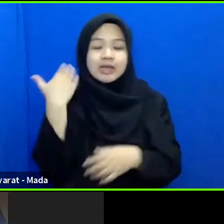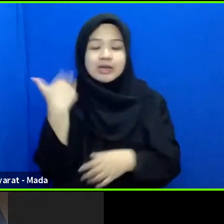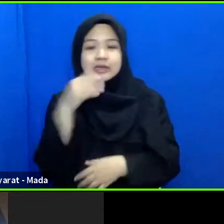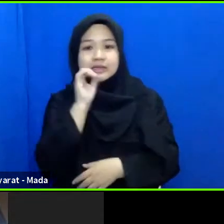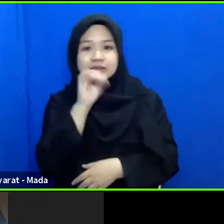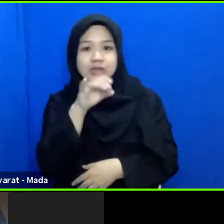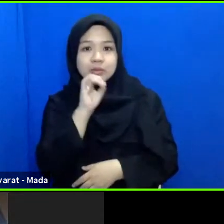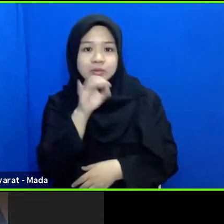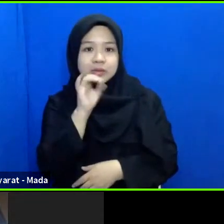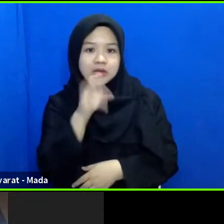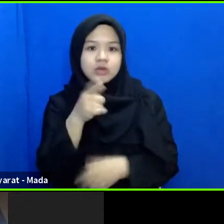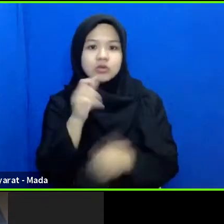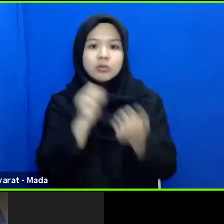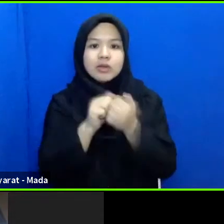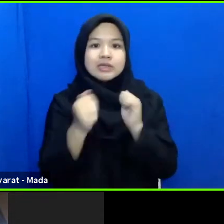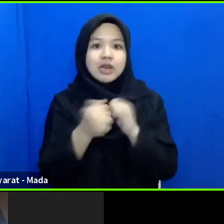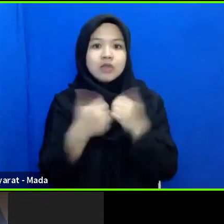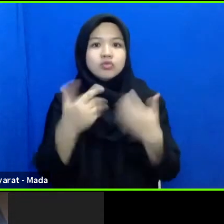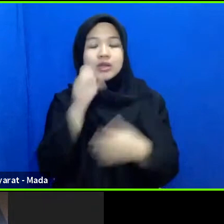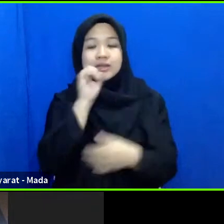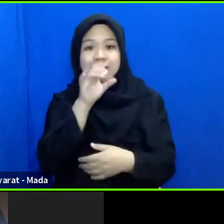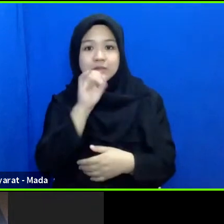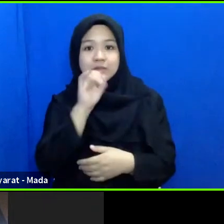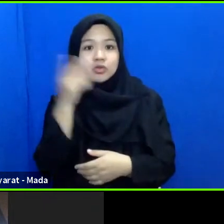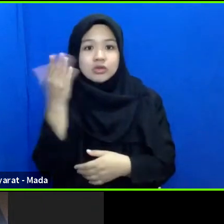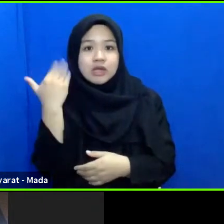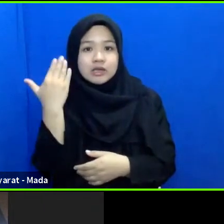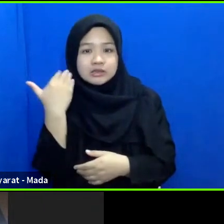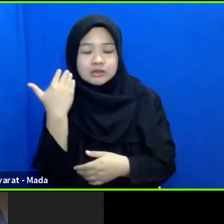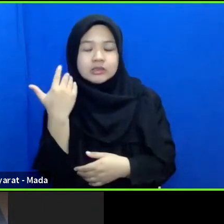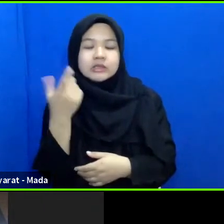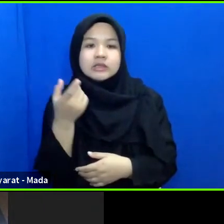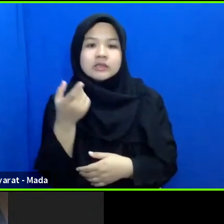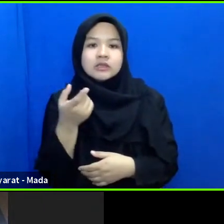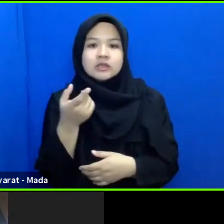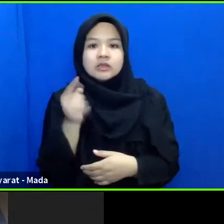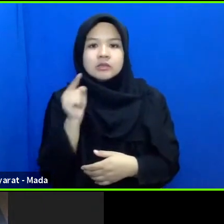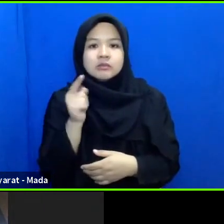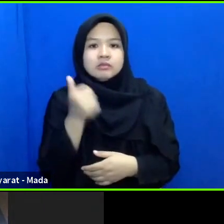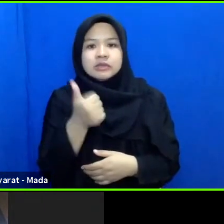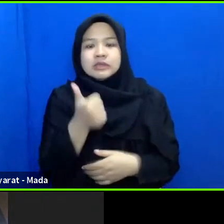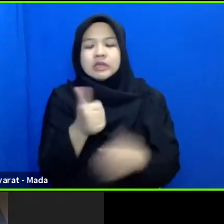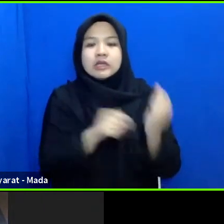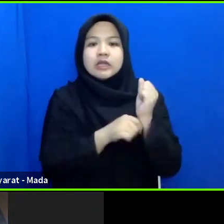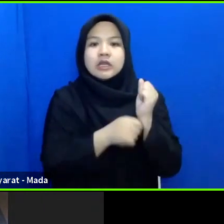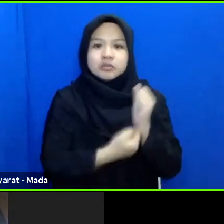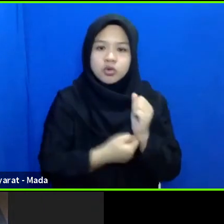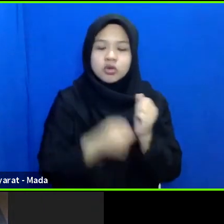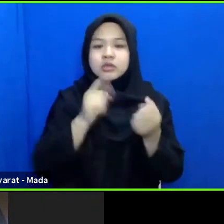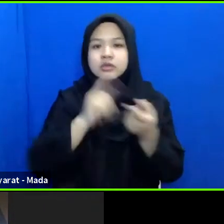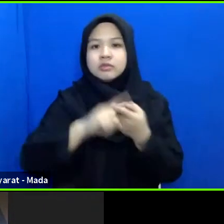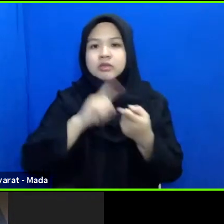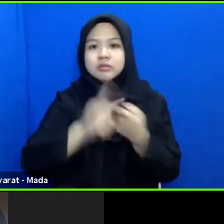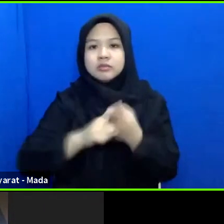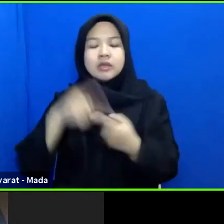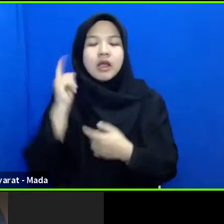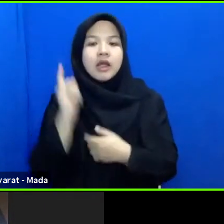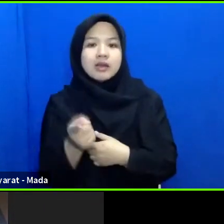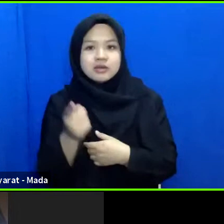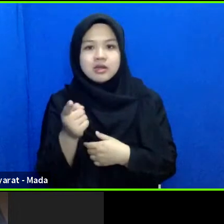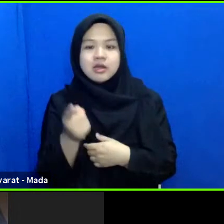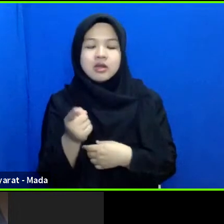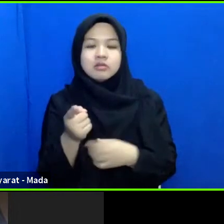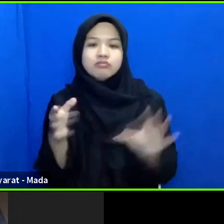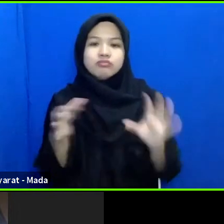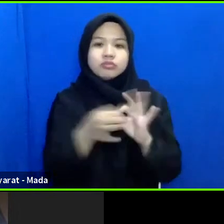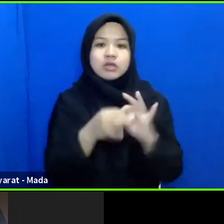permasalahan atau gap yang tadi disampaikan dari bicara sebelumnya tadi itu bisa direspon oleh teman-teman yang ada kaitan